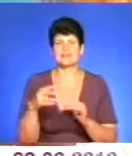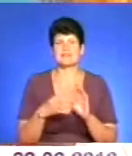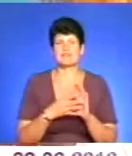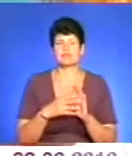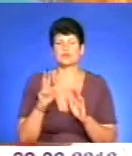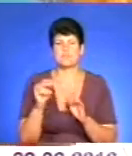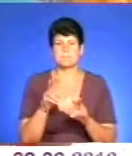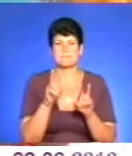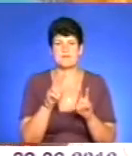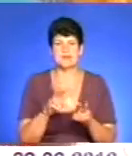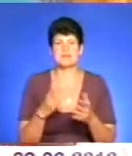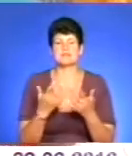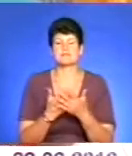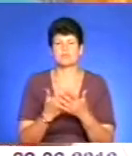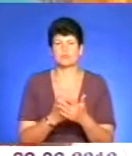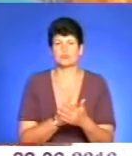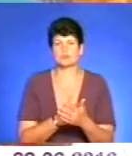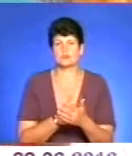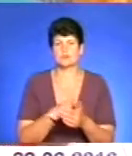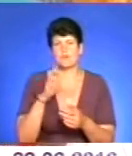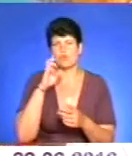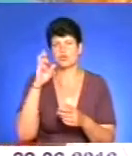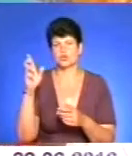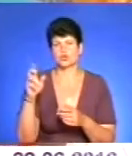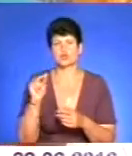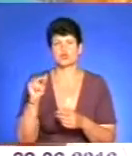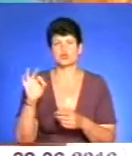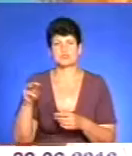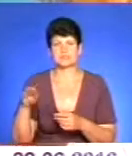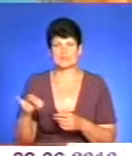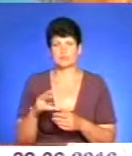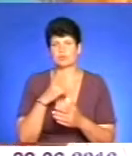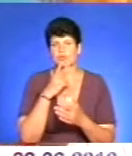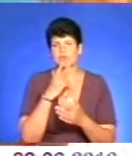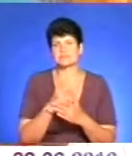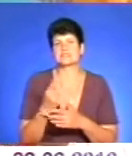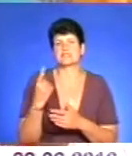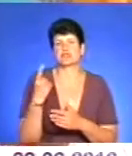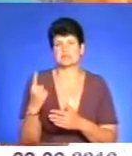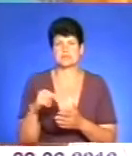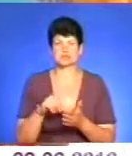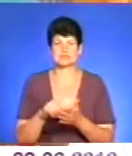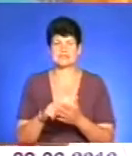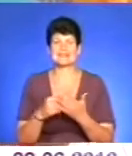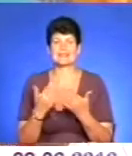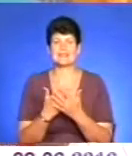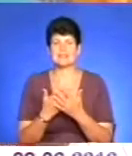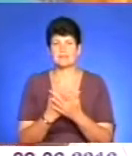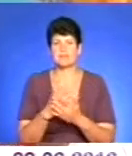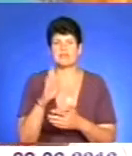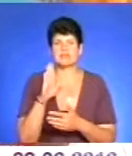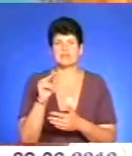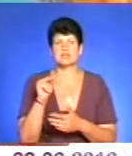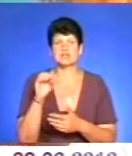Перегляд фільму «Добровольці Божої чути», яку презентуватиме один із учасників фільму Валерій